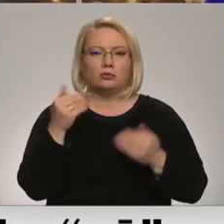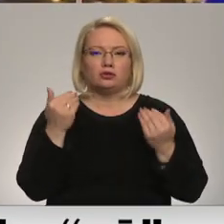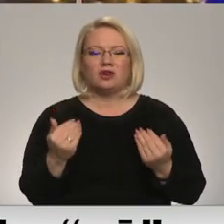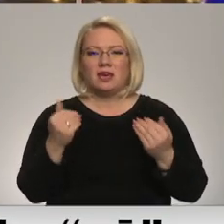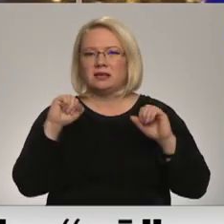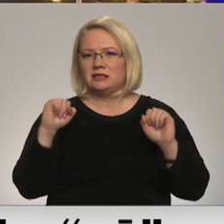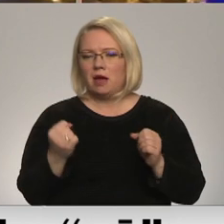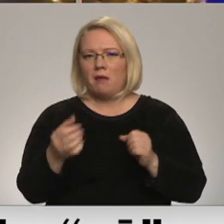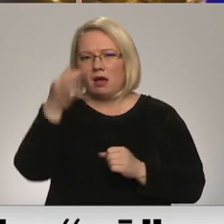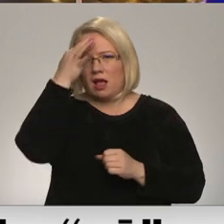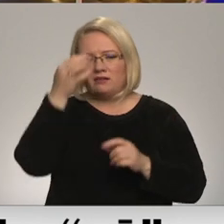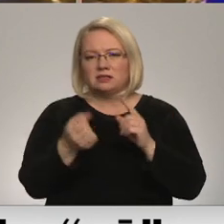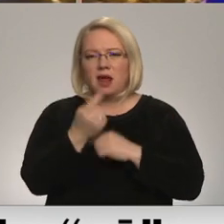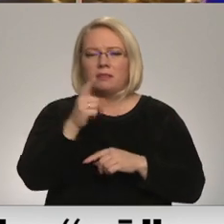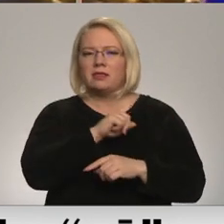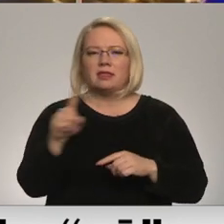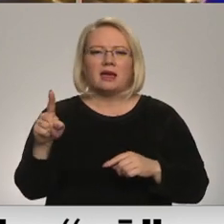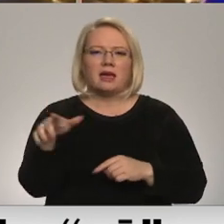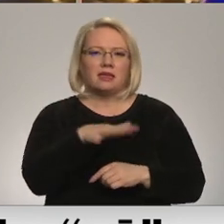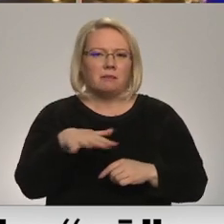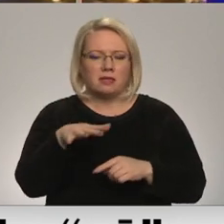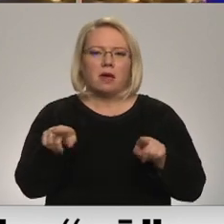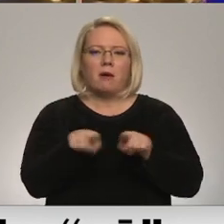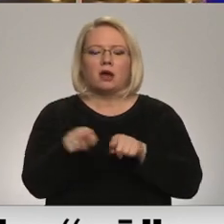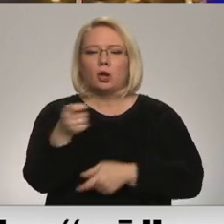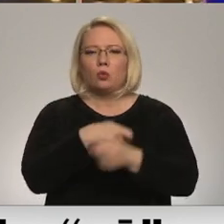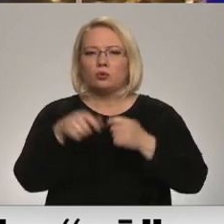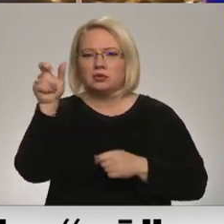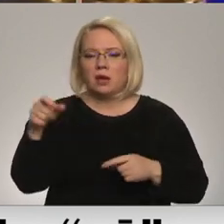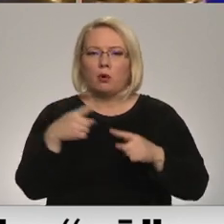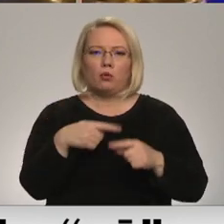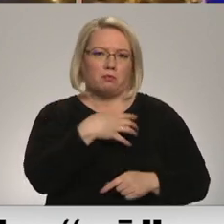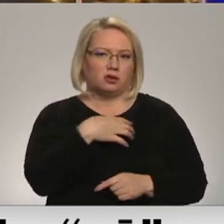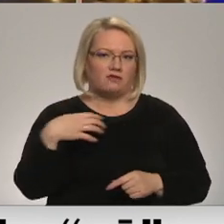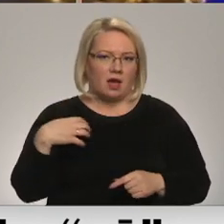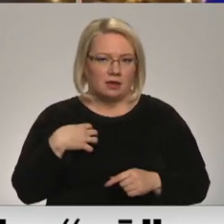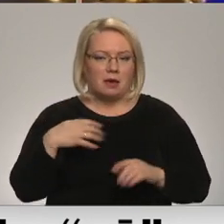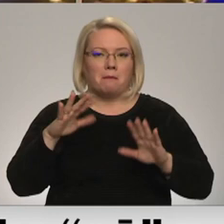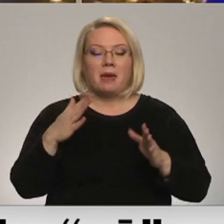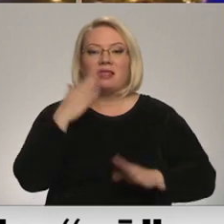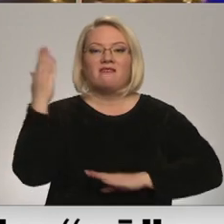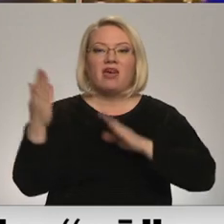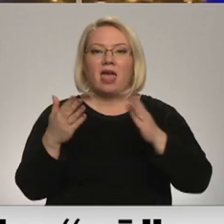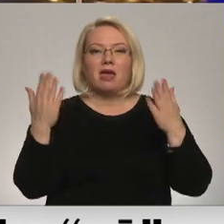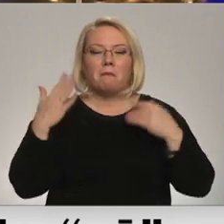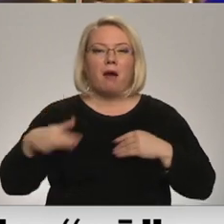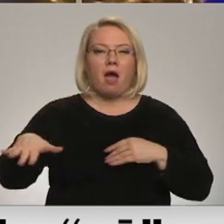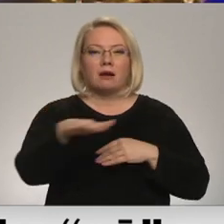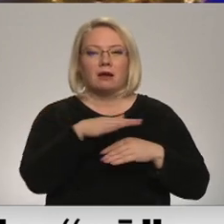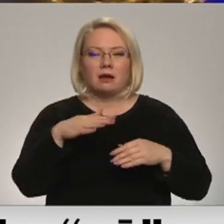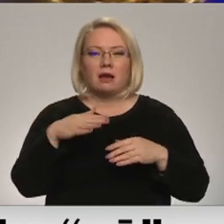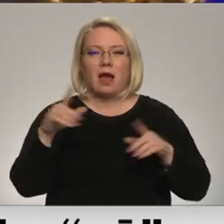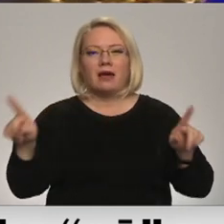apsradīs nevienu maisēmniecībām, bet arī uzņēmējiem un pašvaldībā. Tikmēr vēja par kā tīstībai, kas būtu viens no